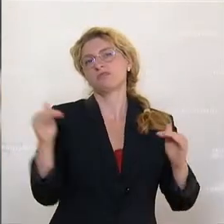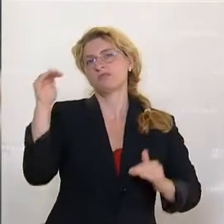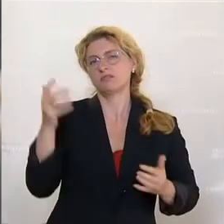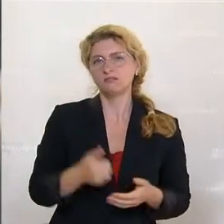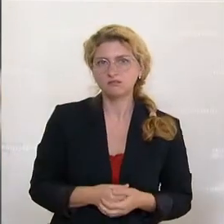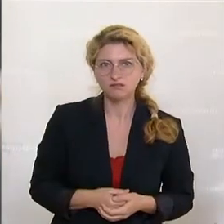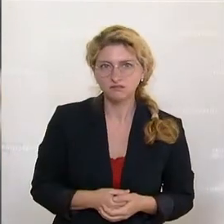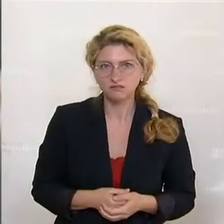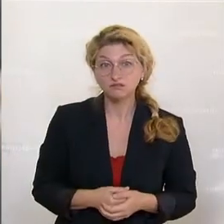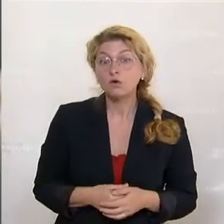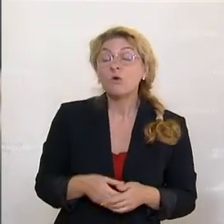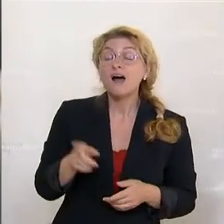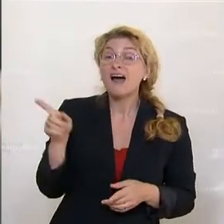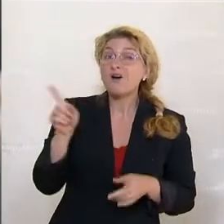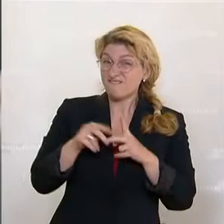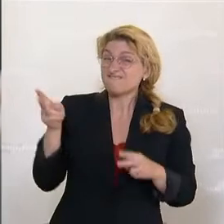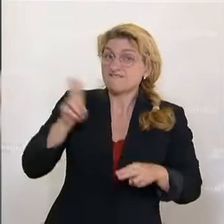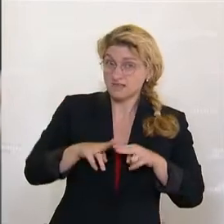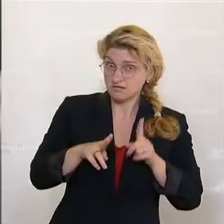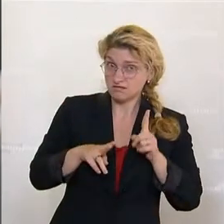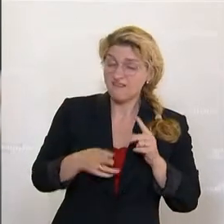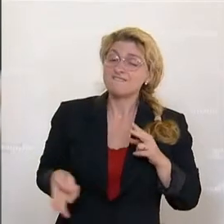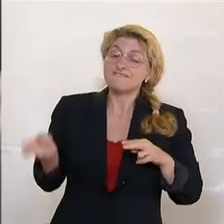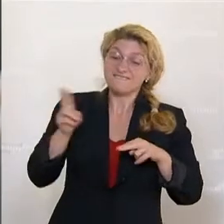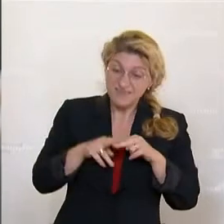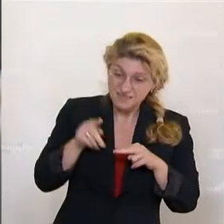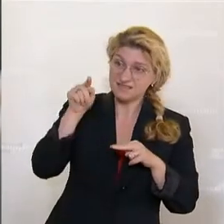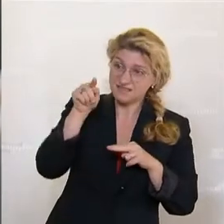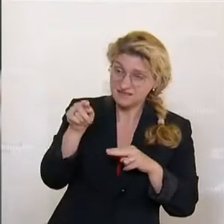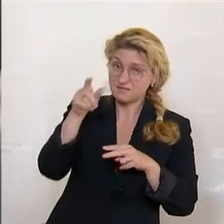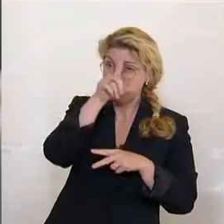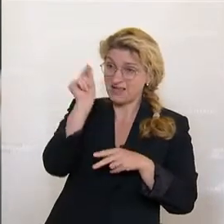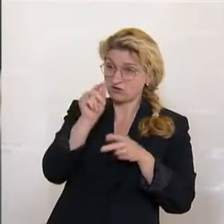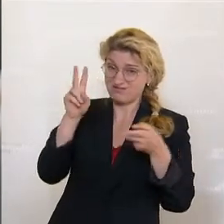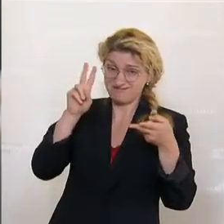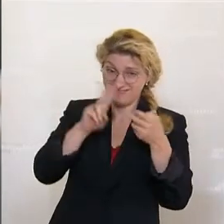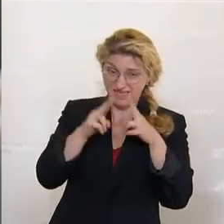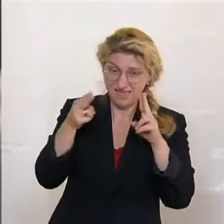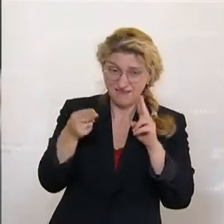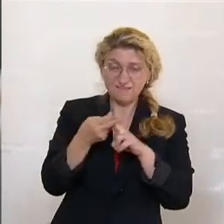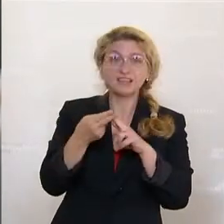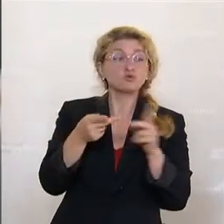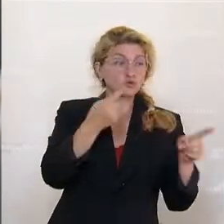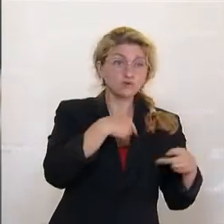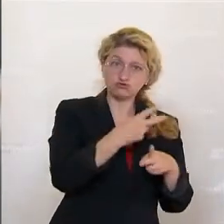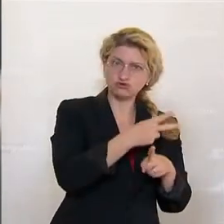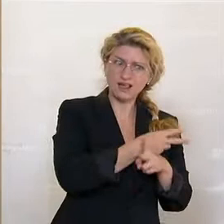selbst wenn diese Menschen sich treffen und auf unsere Kosten, auf die Kosten von den